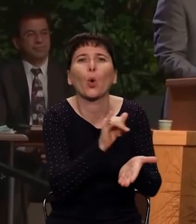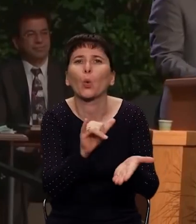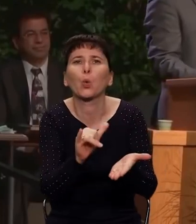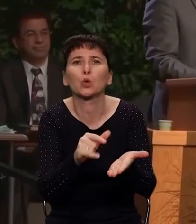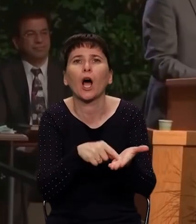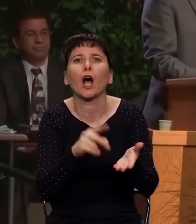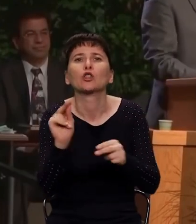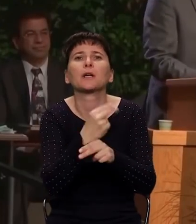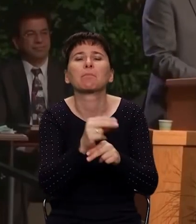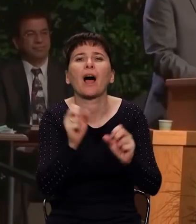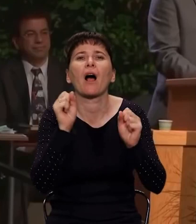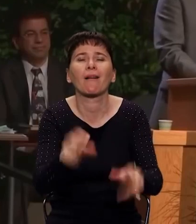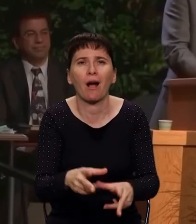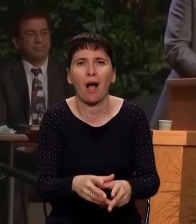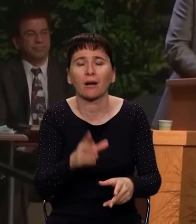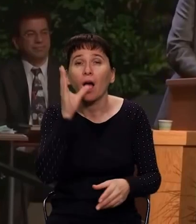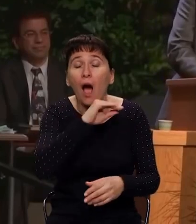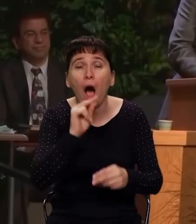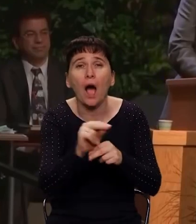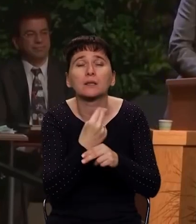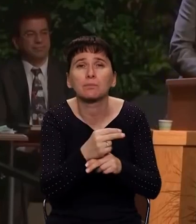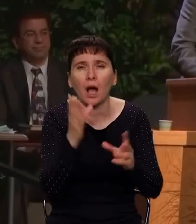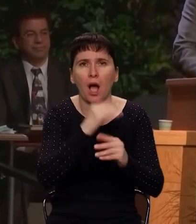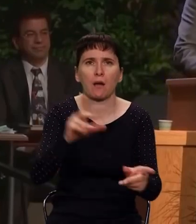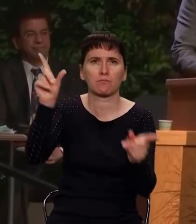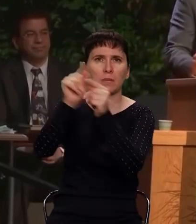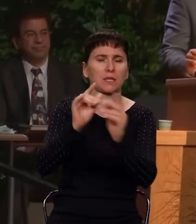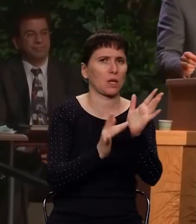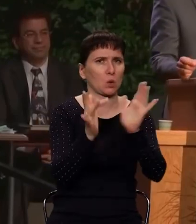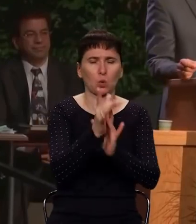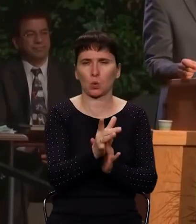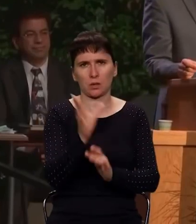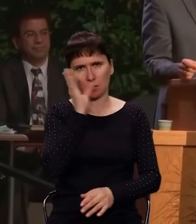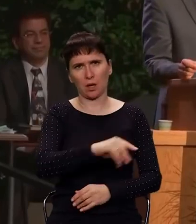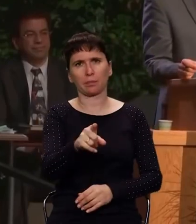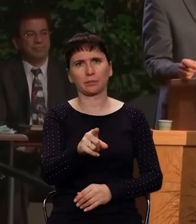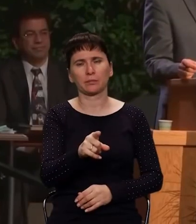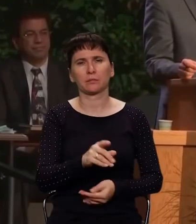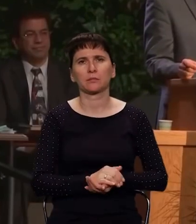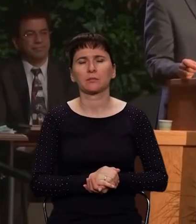и что этот выход реально только в одной личности, имя которой Иисус Христос.